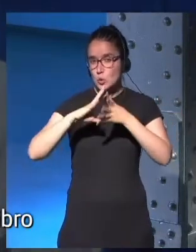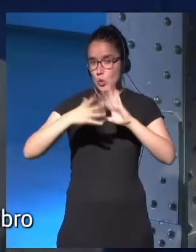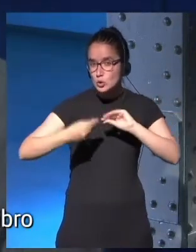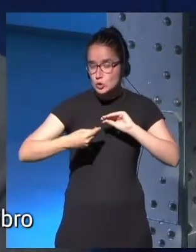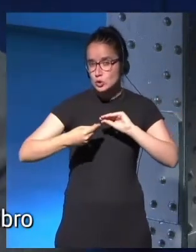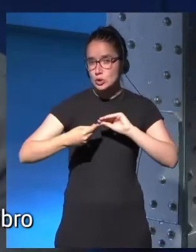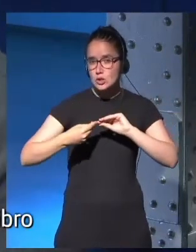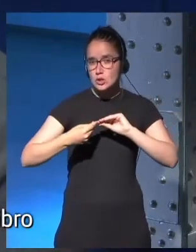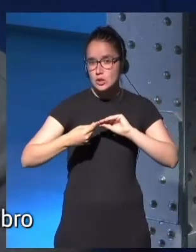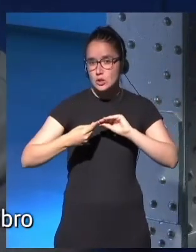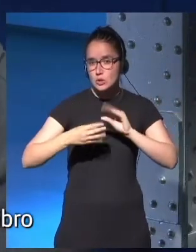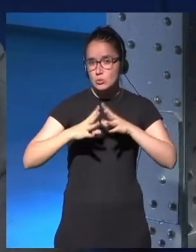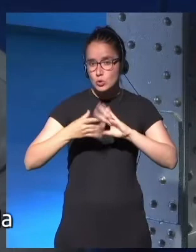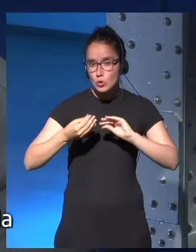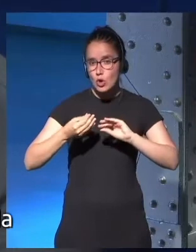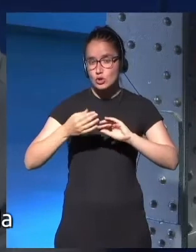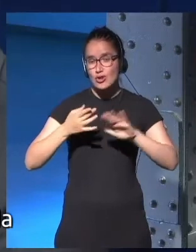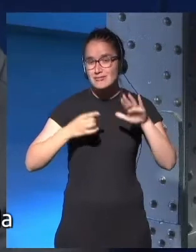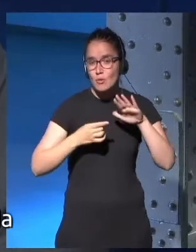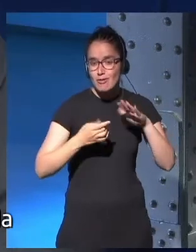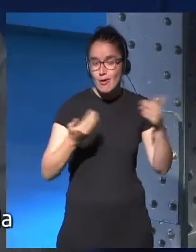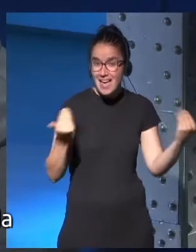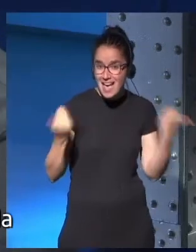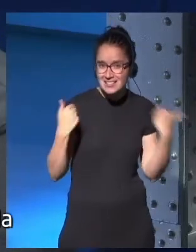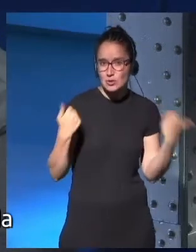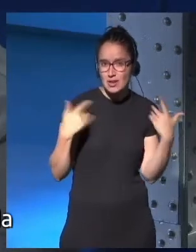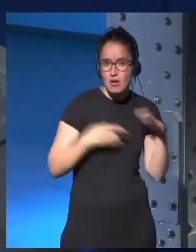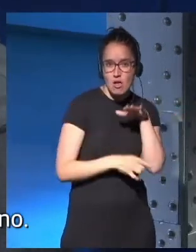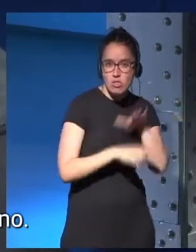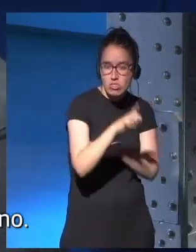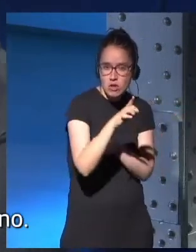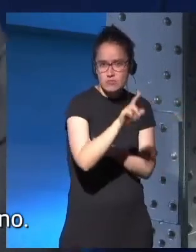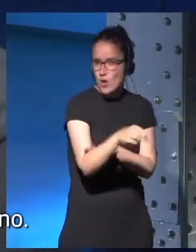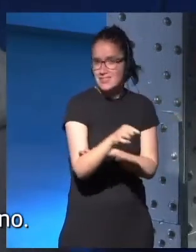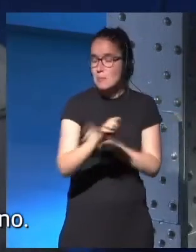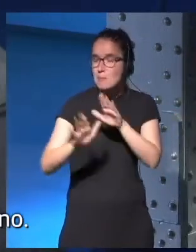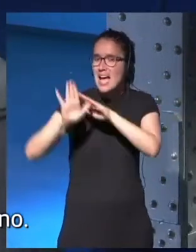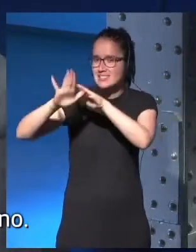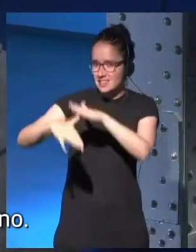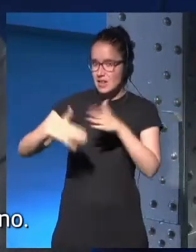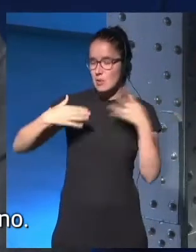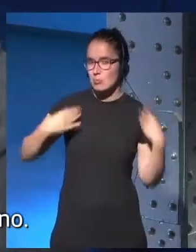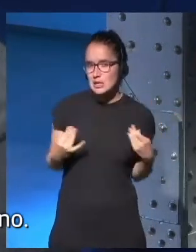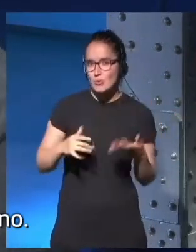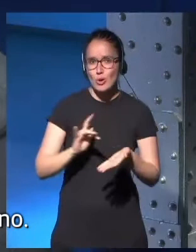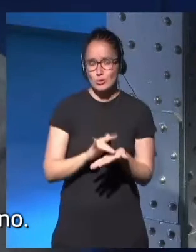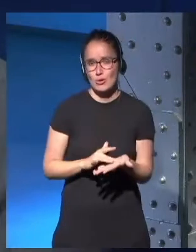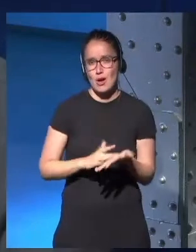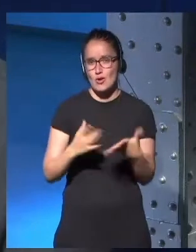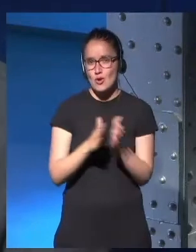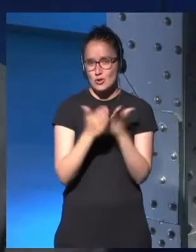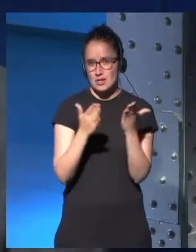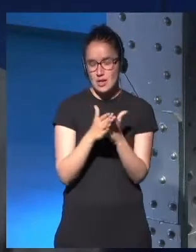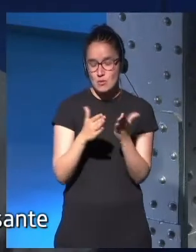donc ce que je pourrais savoir, ce que ce livre m apporté uniquement dans le prochain roman, en me disant, voilà, maintenant ça, fonctionne mieux, ça, j'y arrive mieux ou pas.